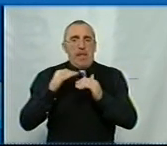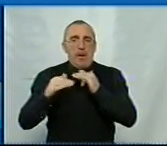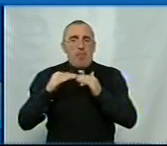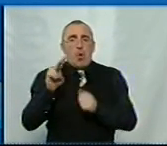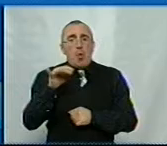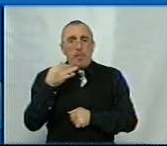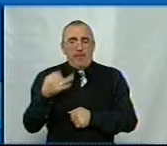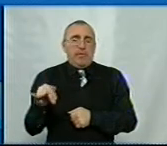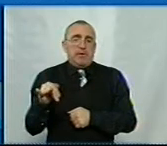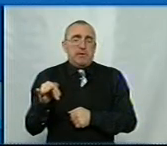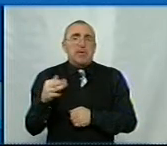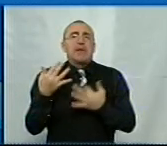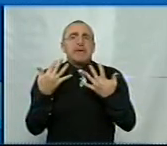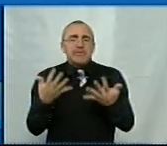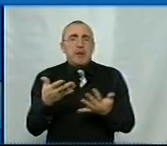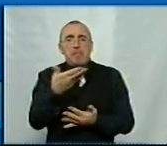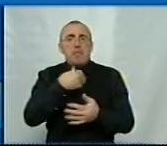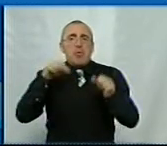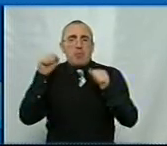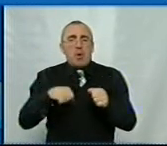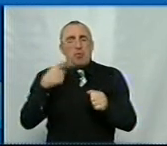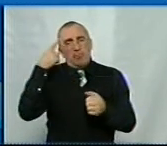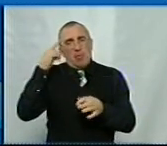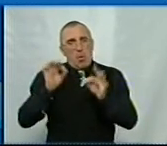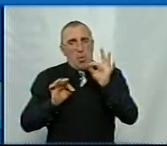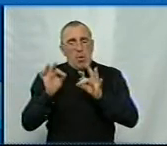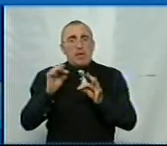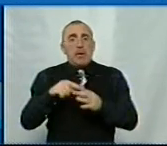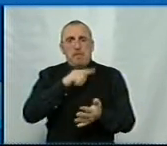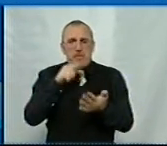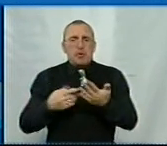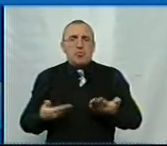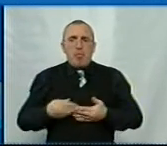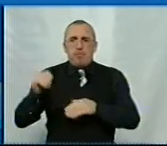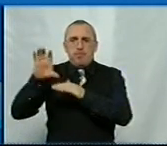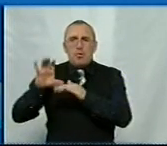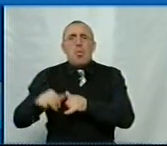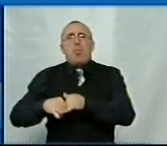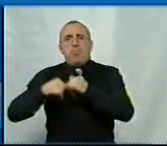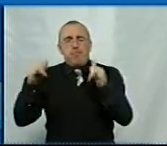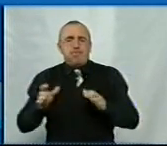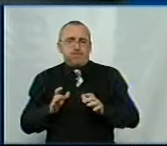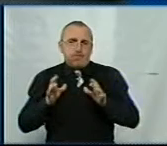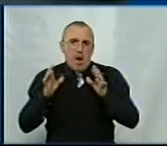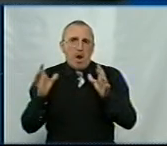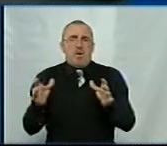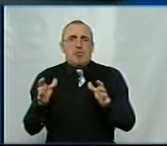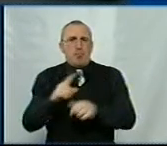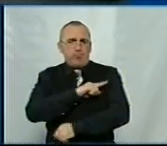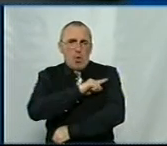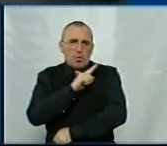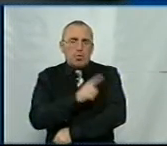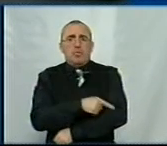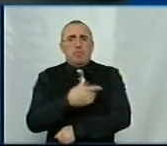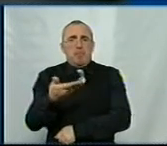Кропивницькому, зокрема, наскільки ми можемо розраховувати, що місто заживе, чи бюджет стане більшим, багатшим, потужнішим?